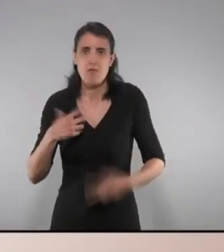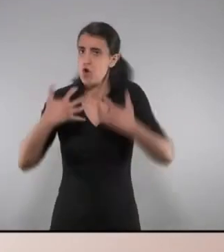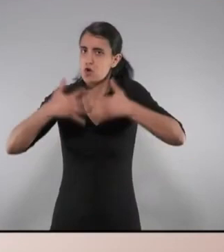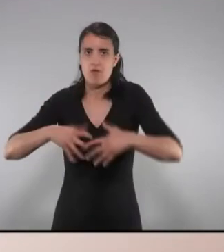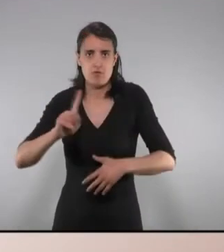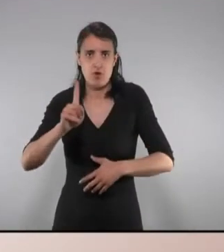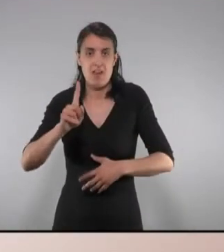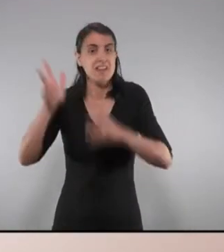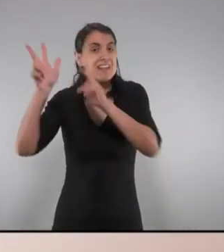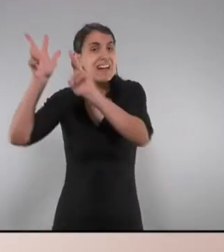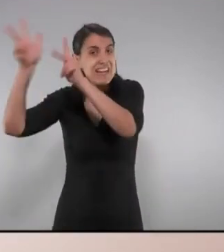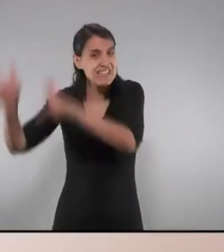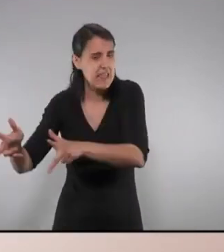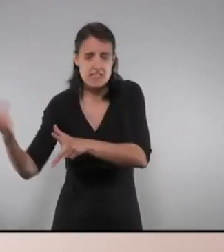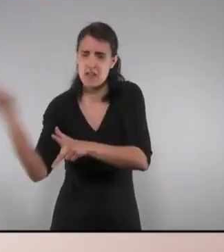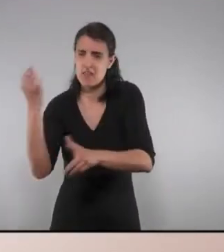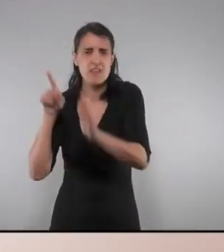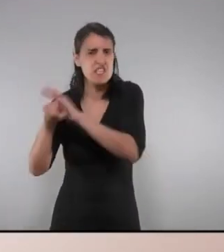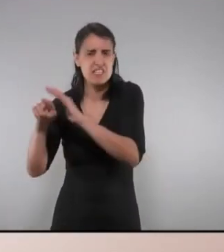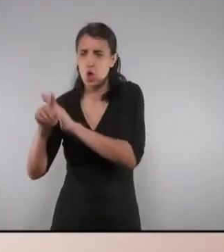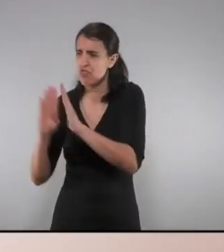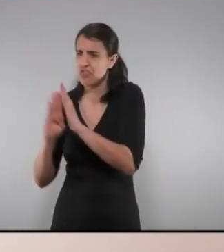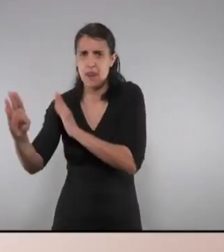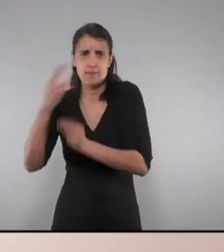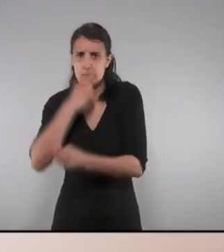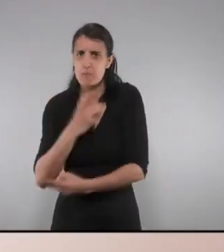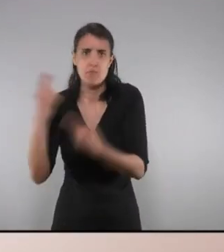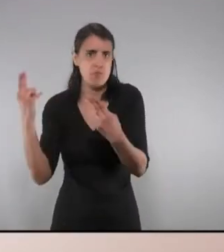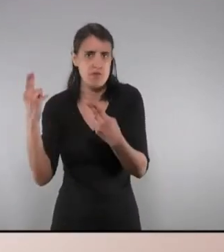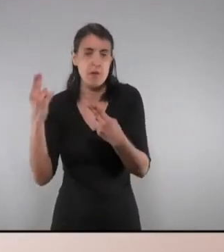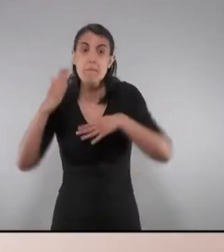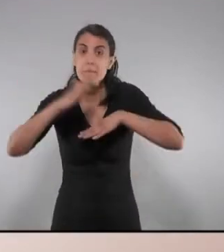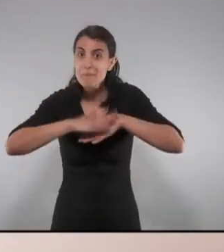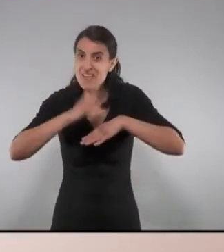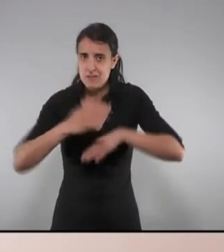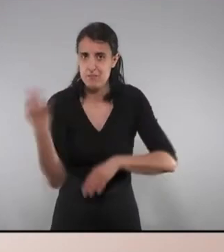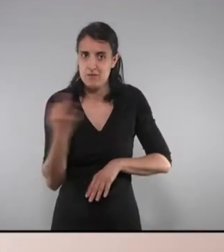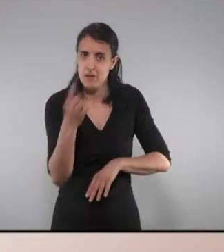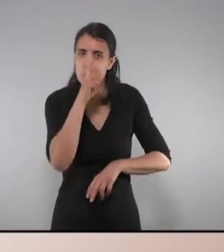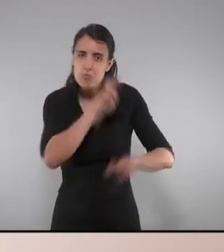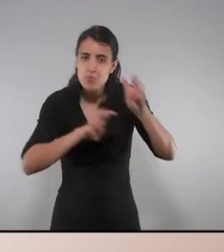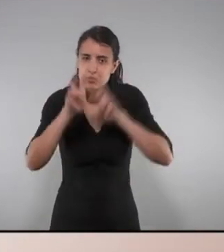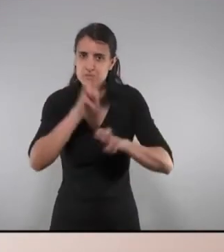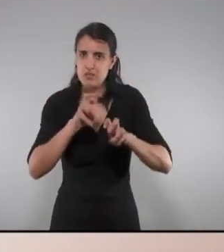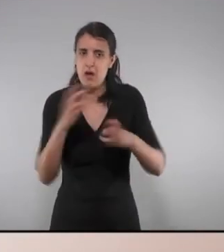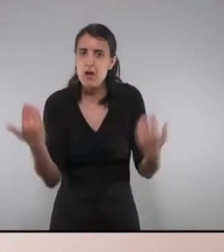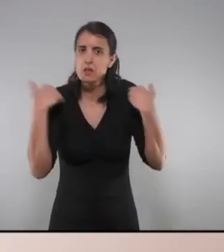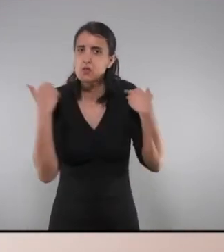residències siguin gestionades de forma directa d'una vegada. El mínim, en aquest cas, consellera, és esclarir els fets, depurar